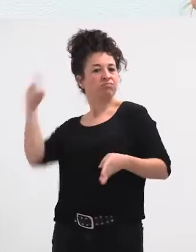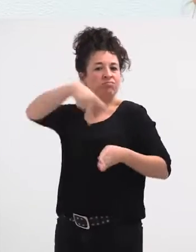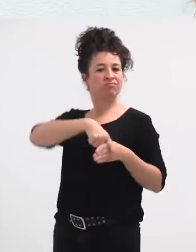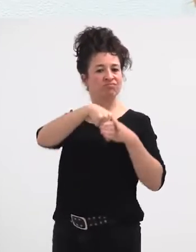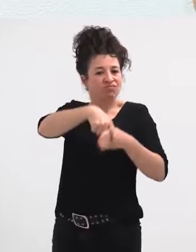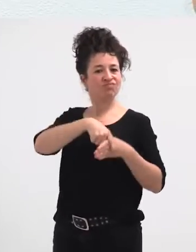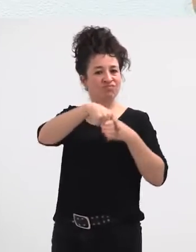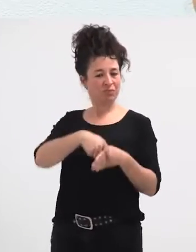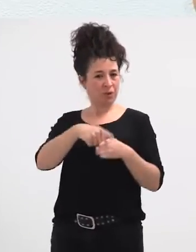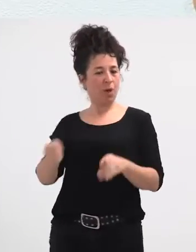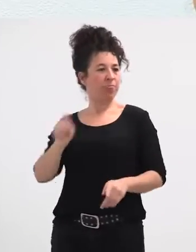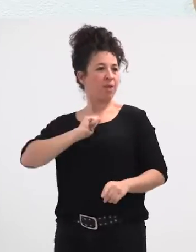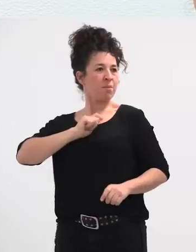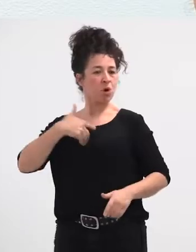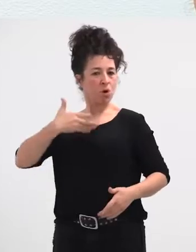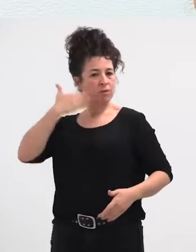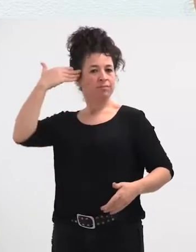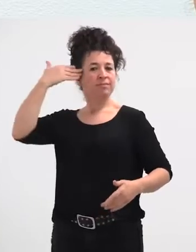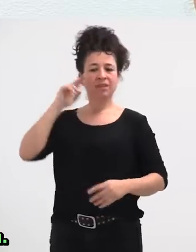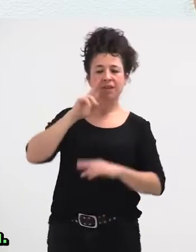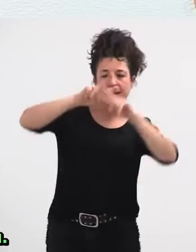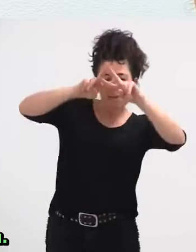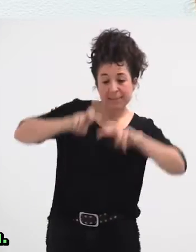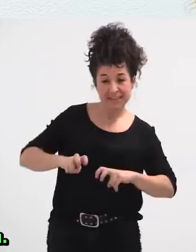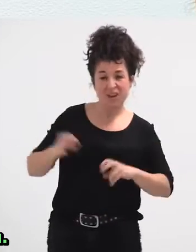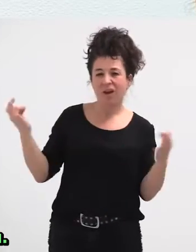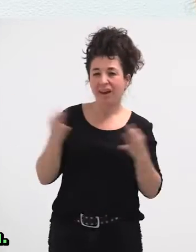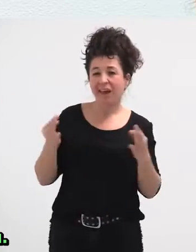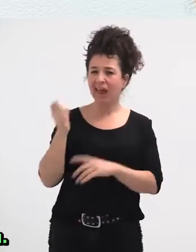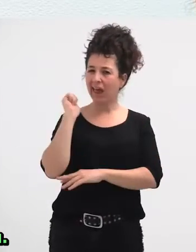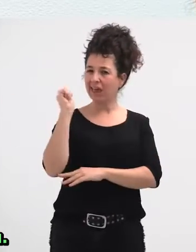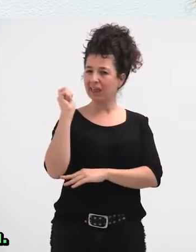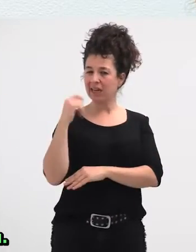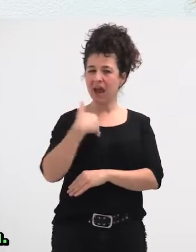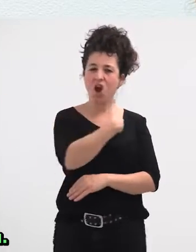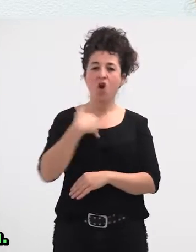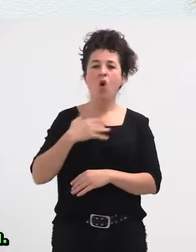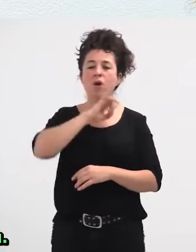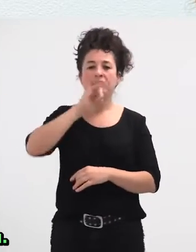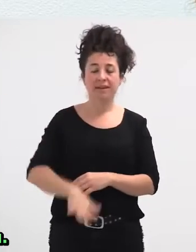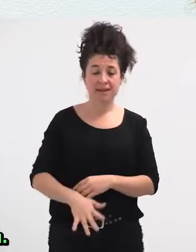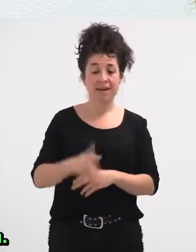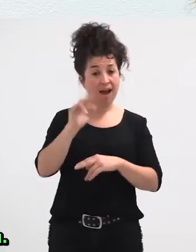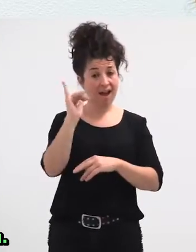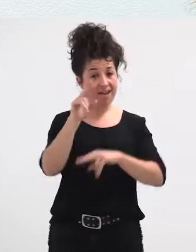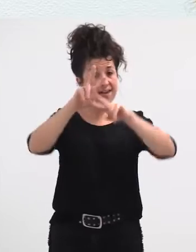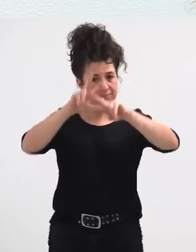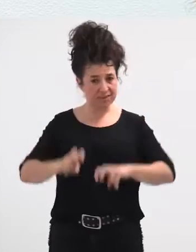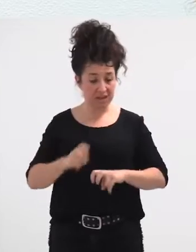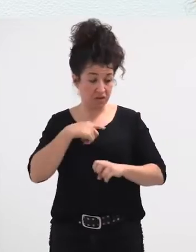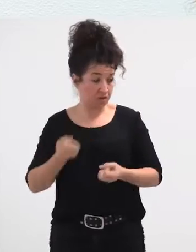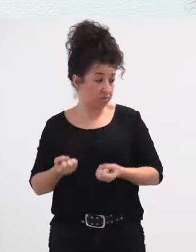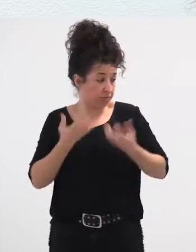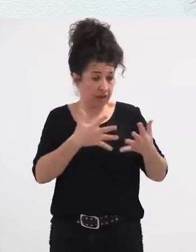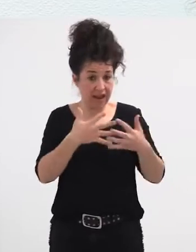berak aztertua dagoa dugu, ez zantinera norra teratzen dal, ez? eta badu ikerketa bat, eta hemen horren berri ematen dugu, ez duena